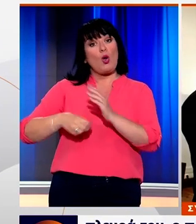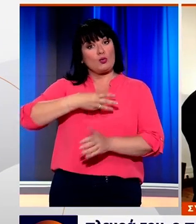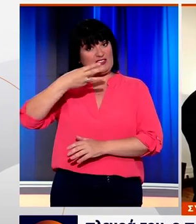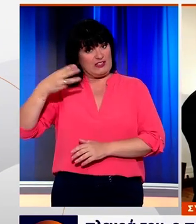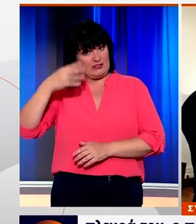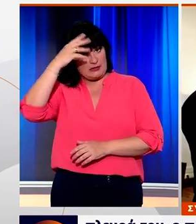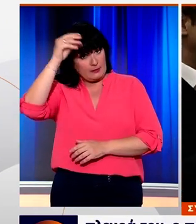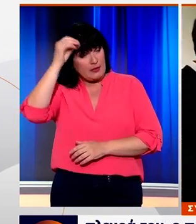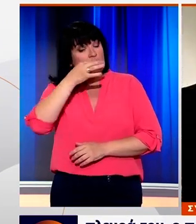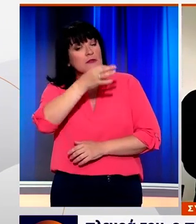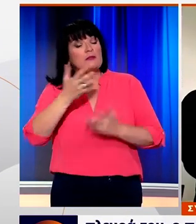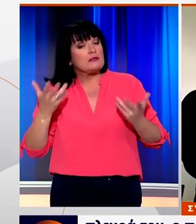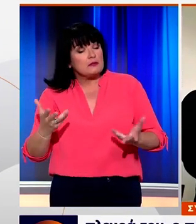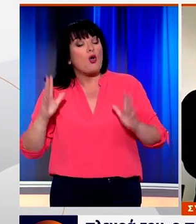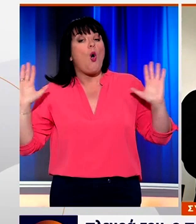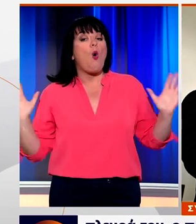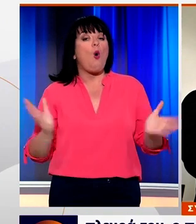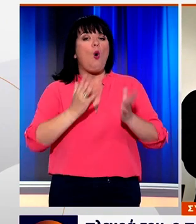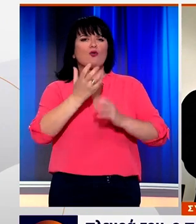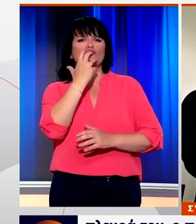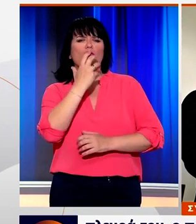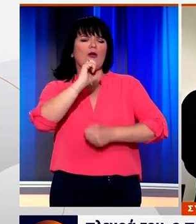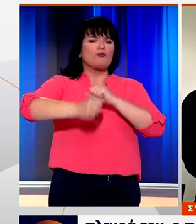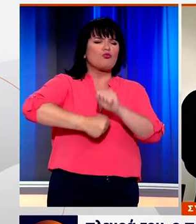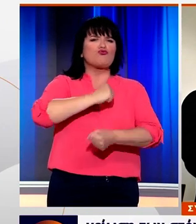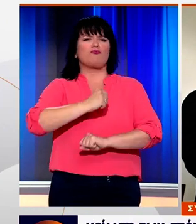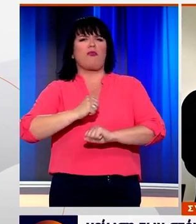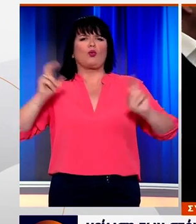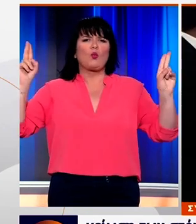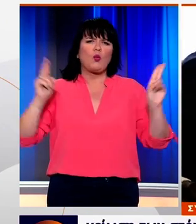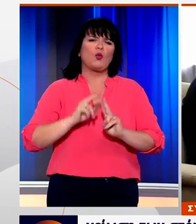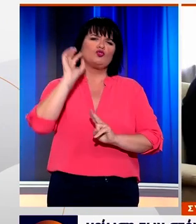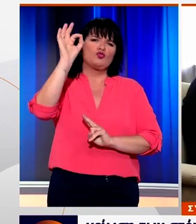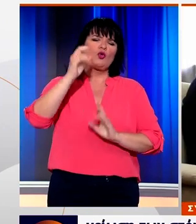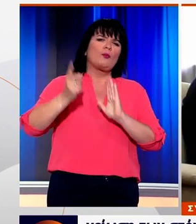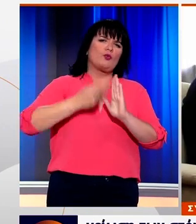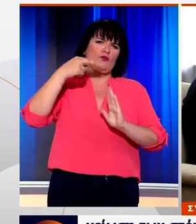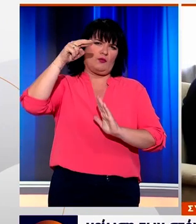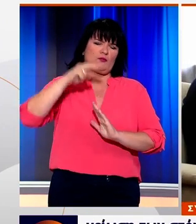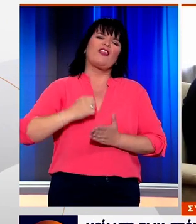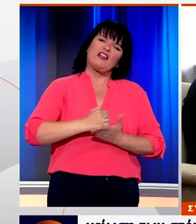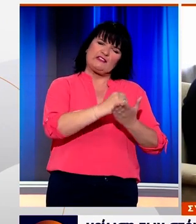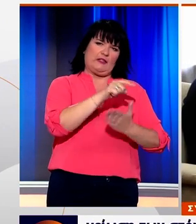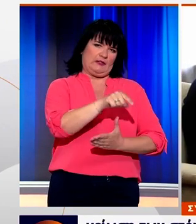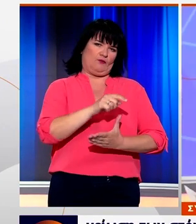ΣΥΡΙΖΑ τόνισε πως θα στηρίξει οποιαδήποτε σοβαρή προσπάθεια για μείωση των στόχων των πρωτογενών πλεονασμάτων.